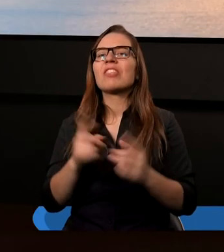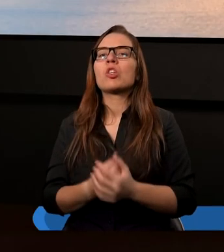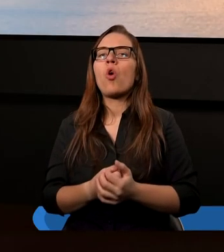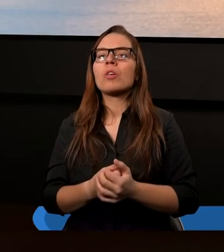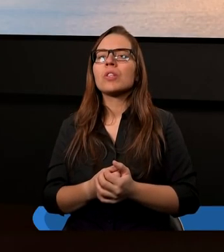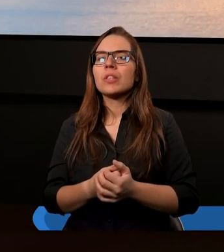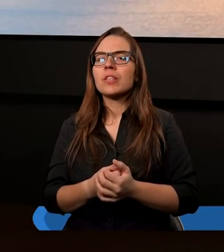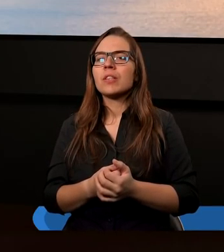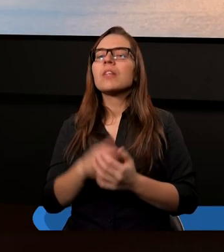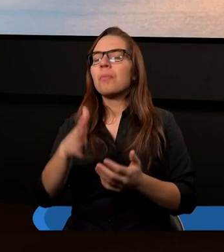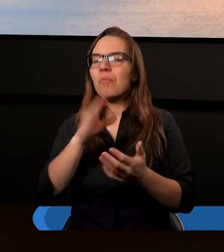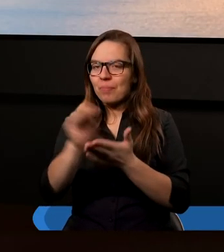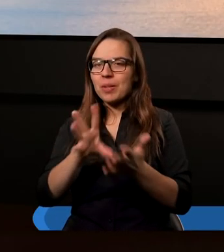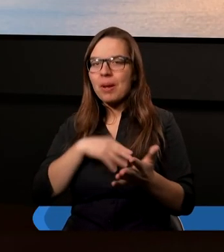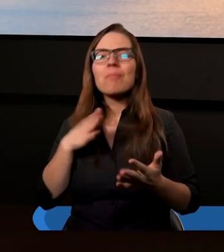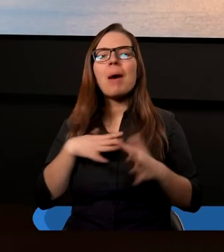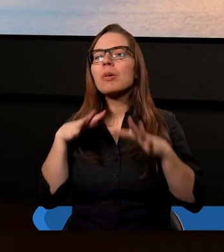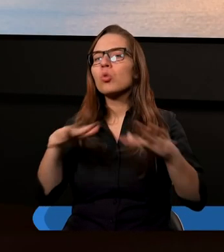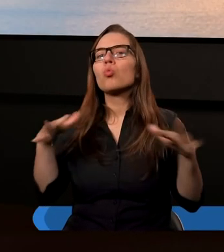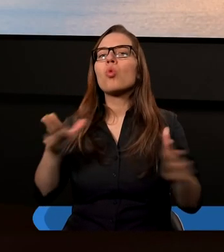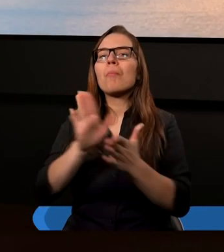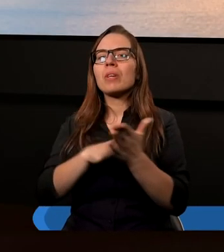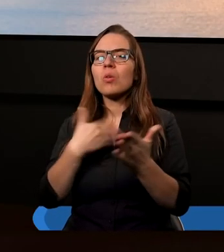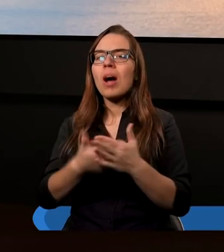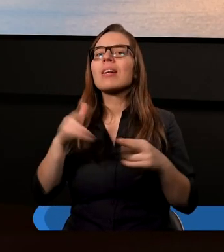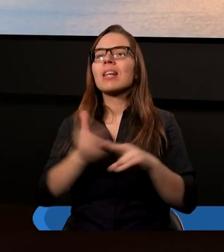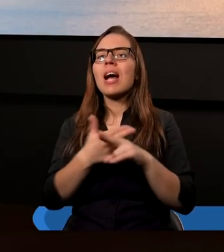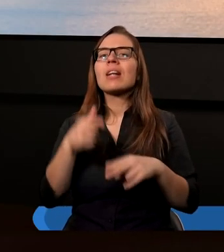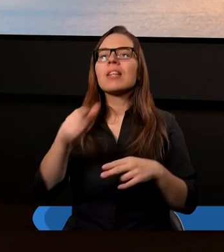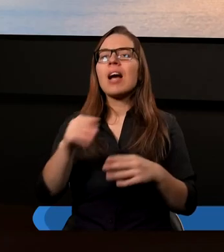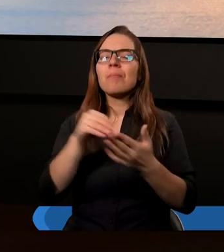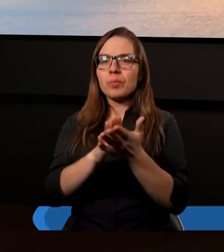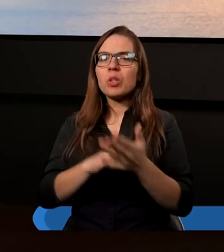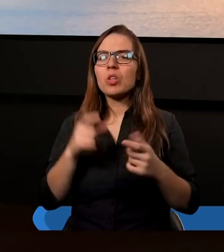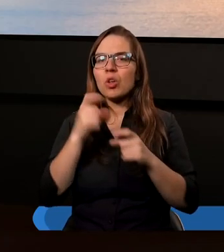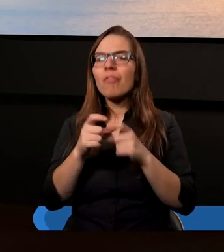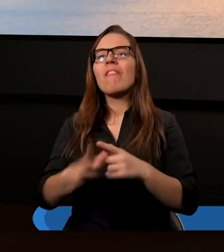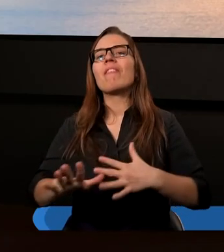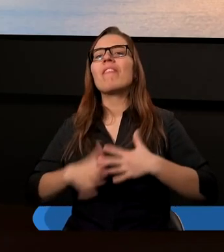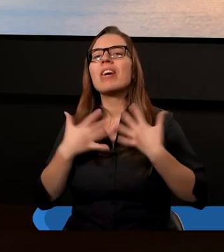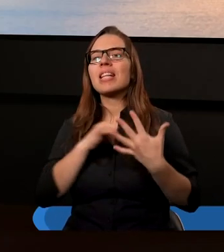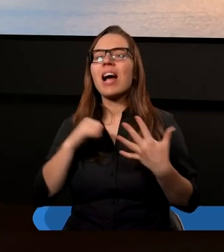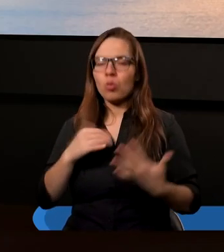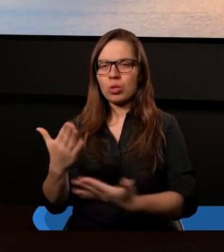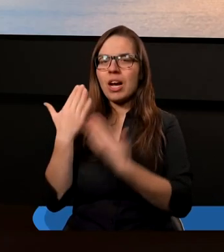W Biblii mamy dużo takich przykładów, kiedy właśnie są przedstawione rzeczy, które czasami się wydają drobne, mało